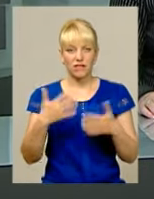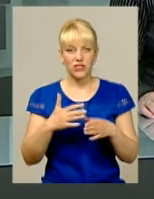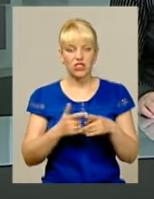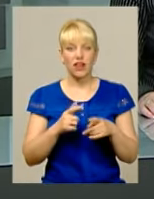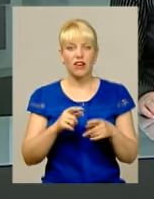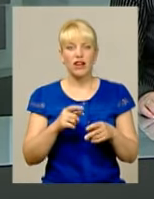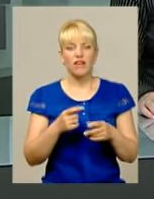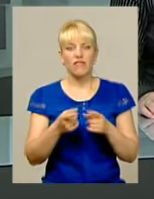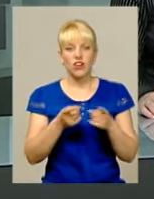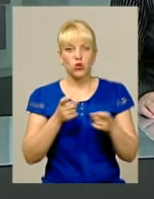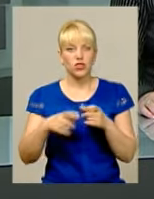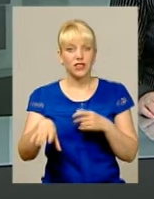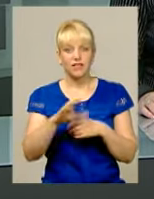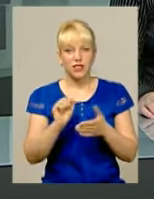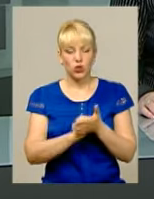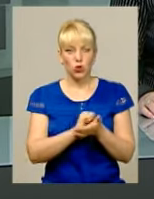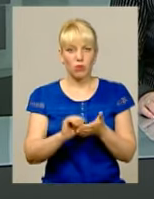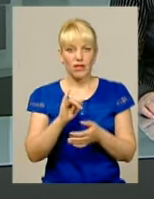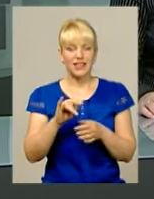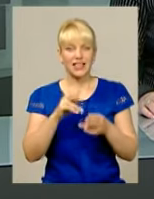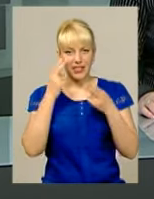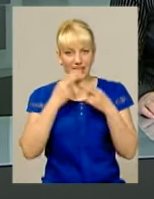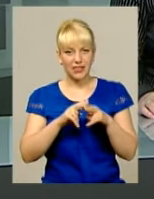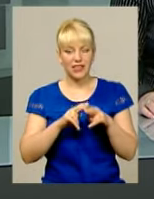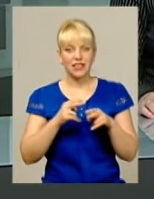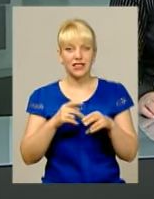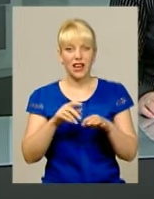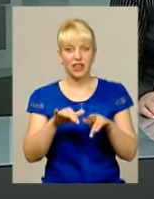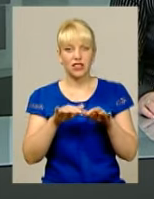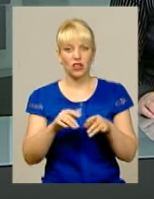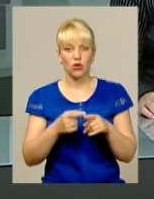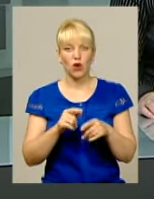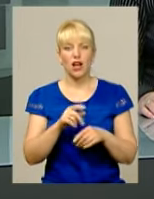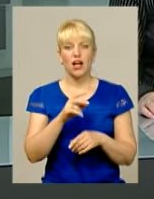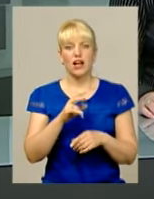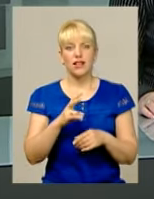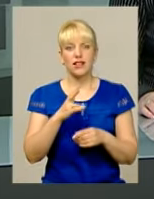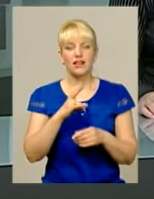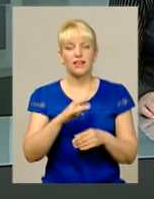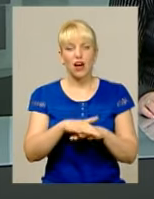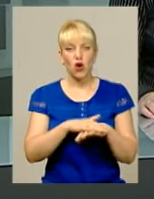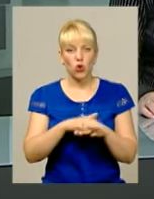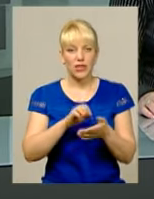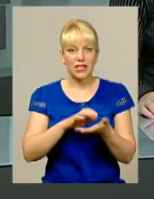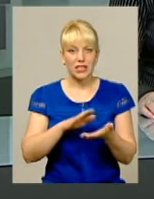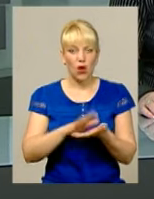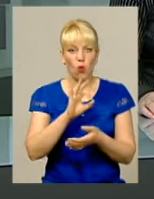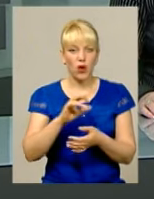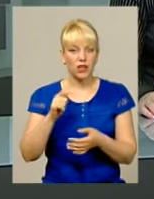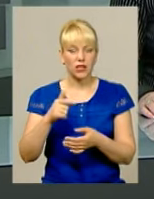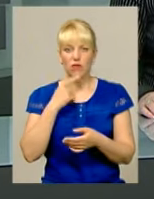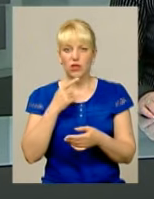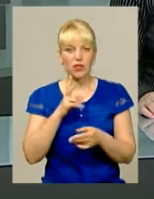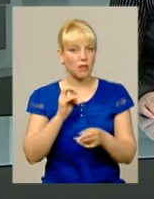всі документи та оргтехніку Народна реєстраторка Ольга Уграк слідчим діям не перешкоджала Також зазначила, що претензій до